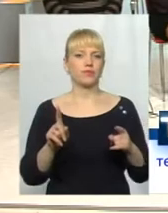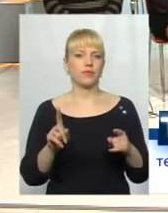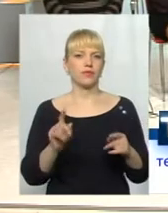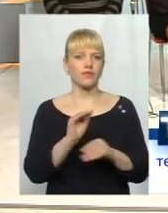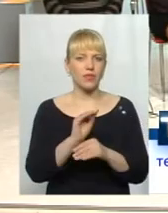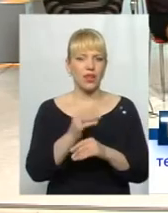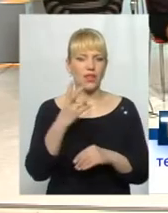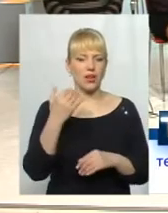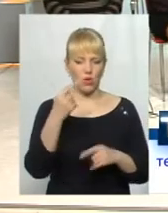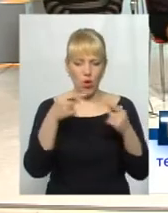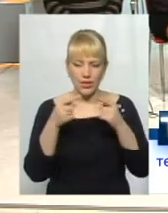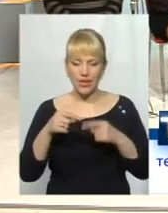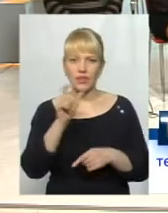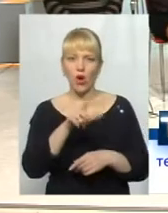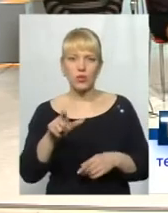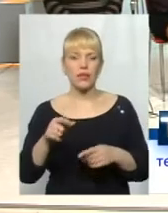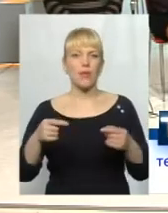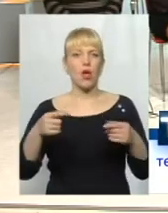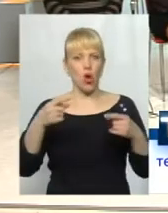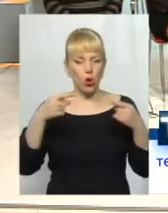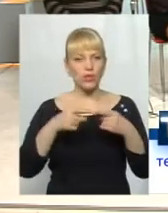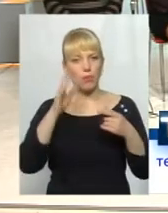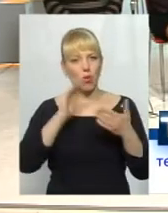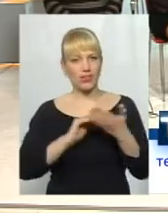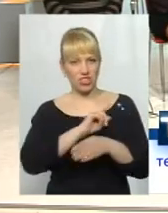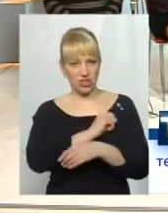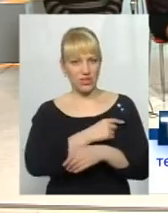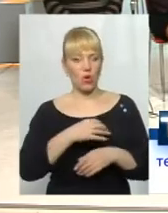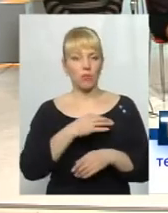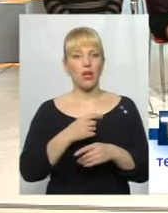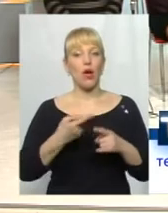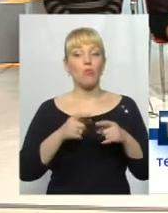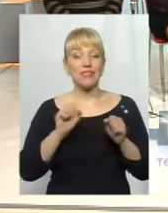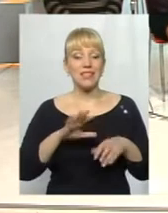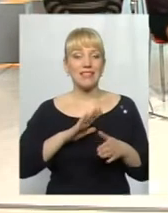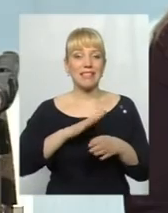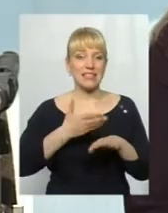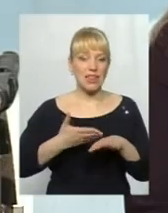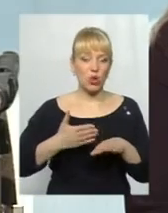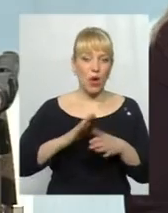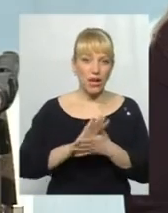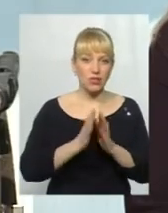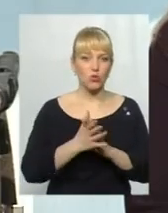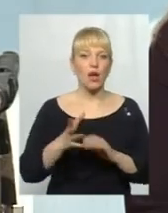конкретні особи, конкретні політичні сили в області. Можливо, через цю ситуацію тінь може впасти на всіх громадських активістів